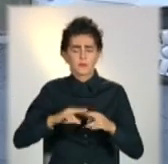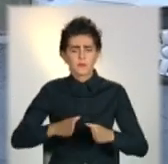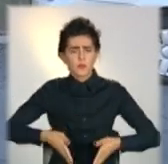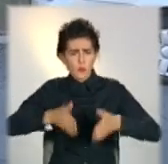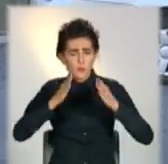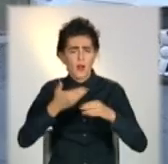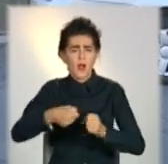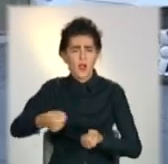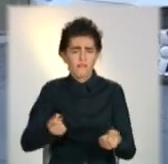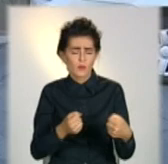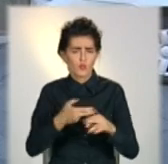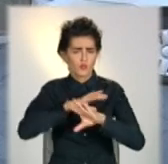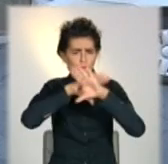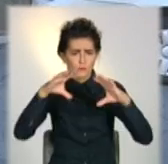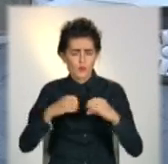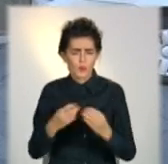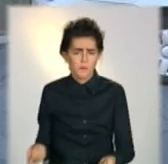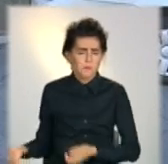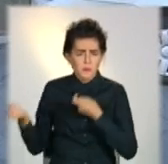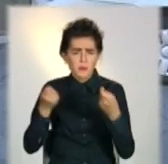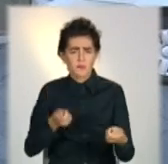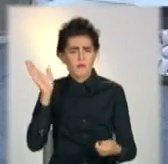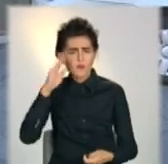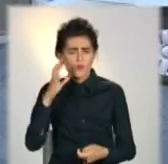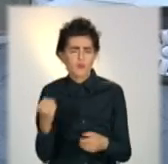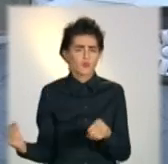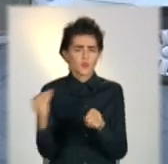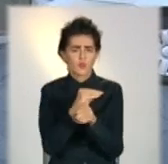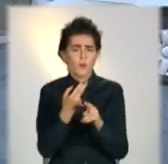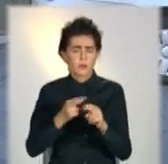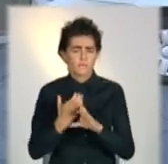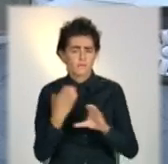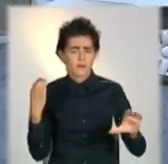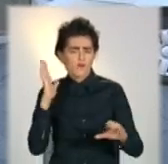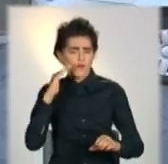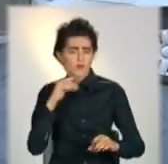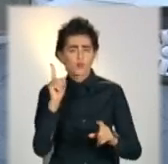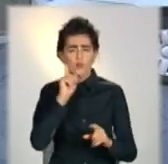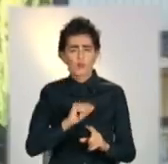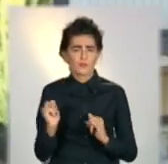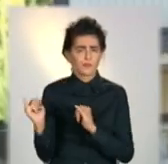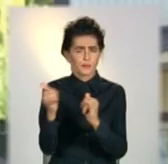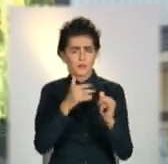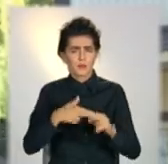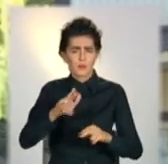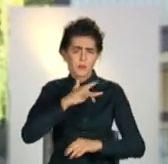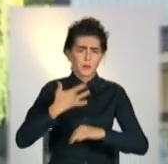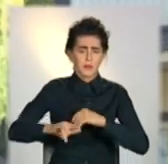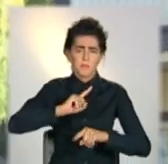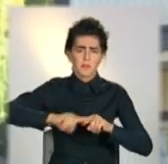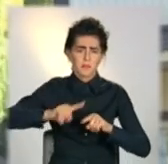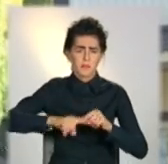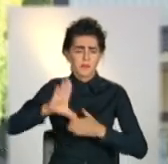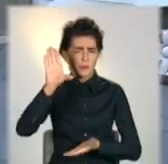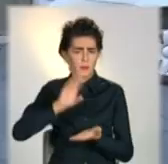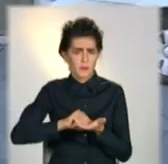працювала машина для підвозу води, додаткова автоцистерна, щоб забезпечити безперебойну подачу